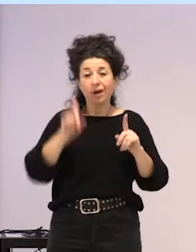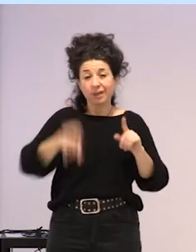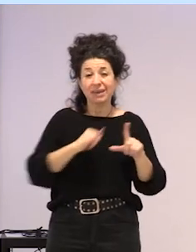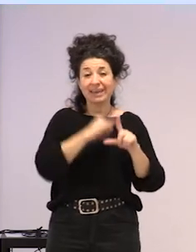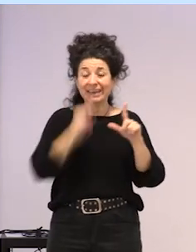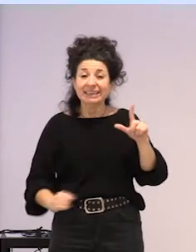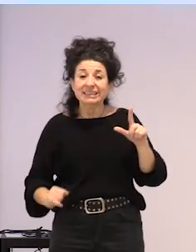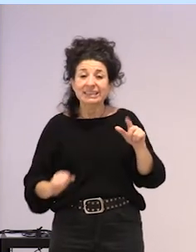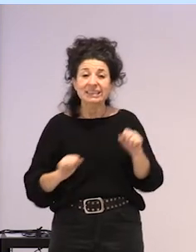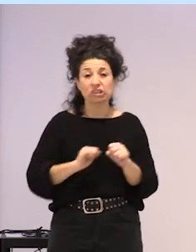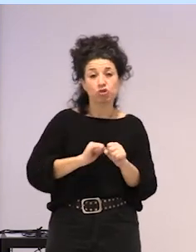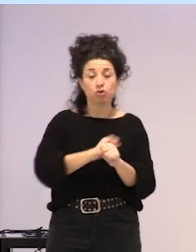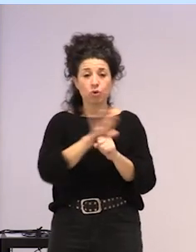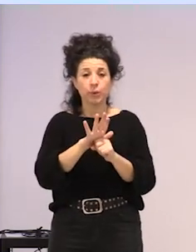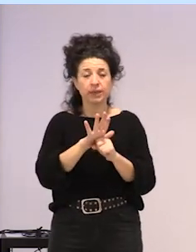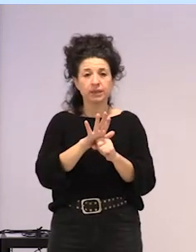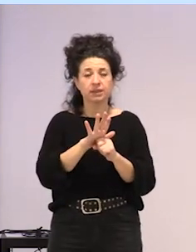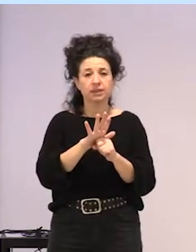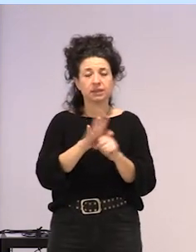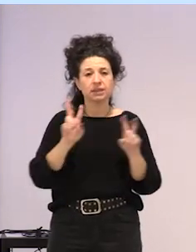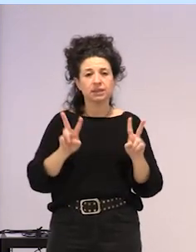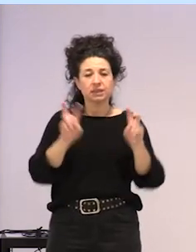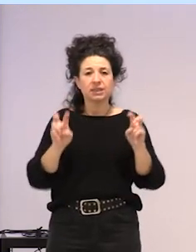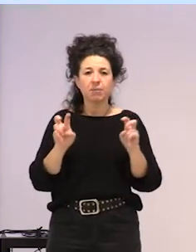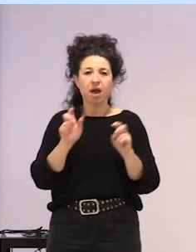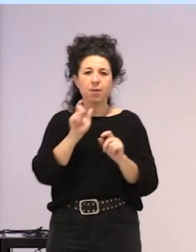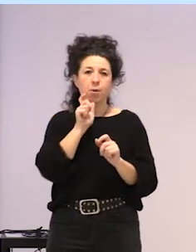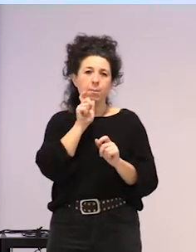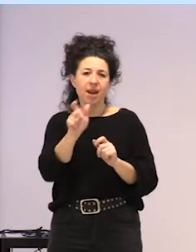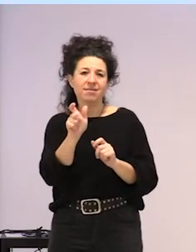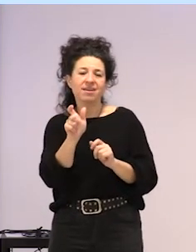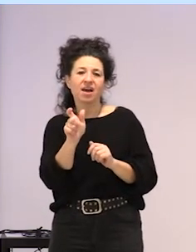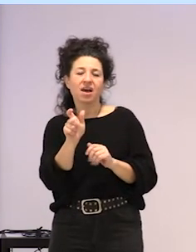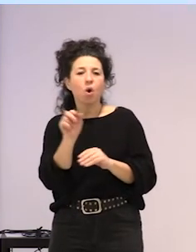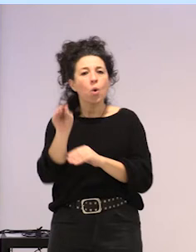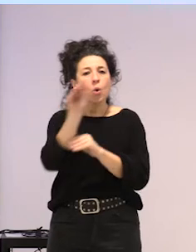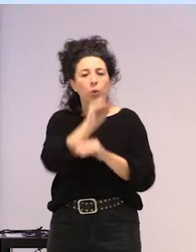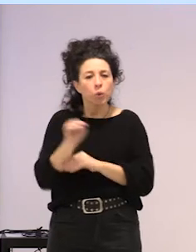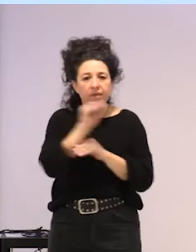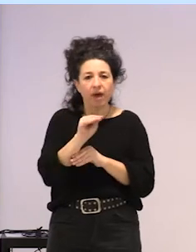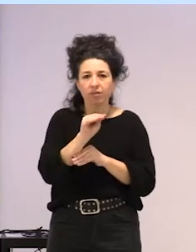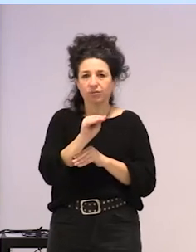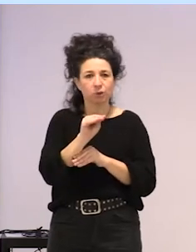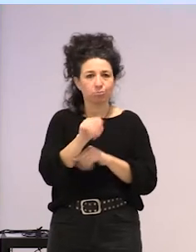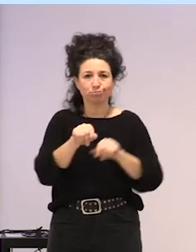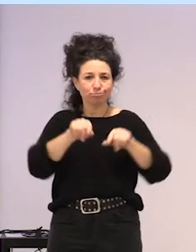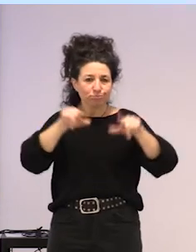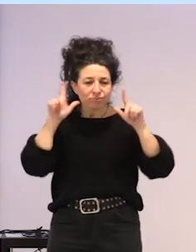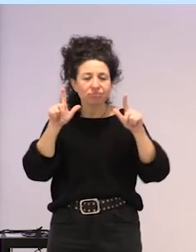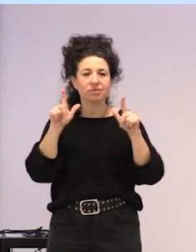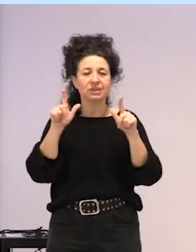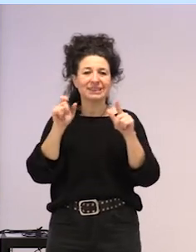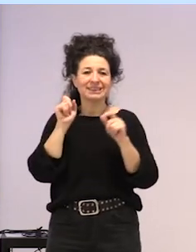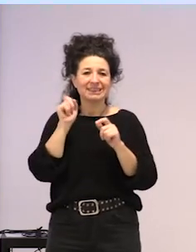eta, ba, zaintza, itza, ez? Maiganean daukagu, gerotageiagoa agenda